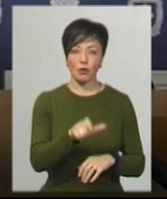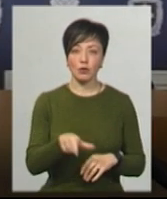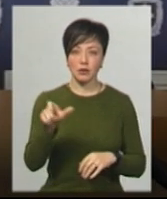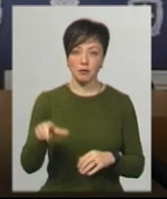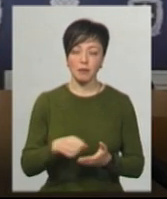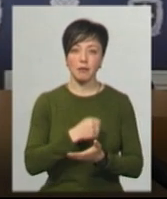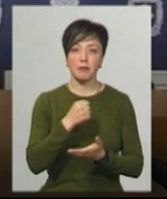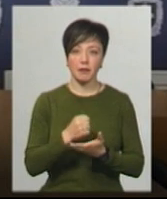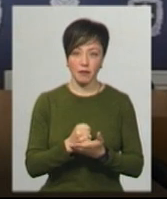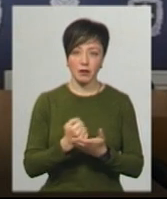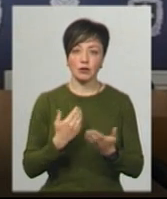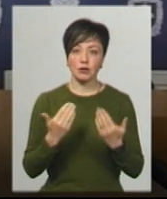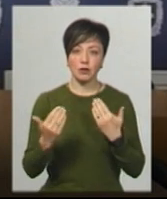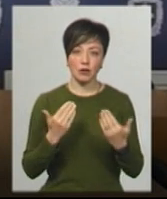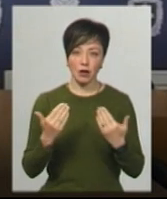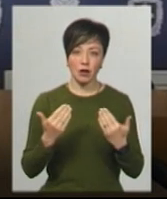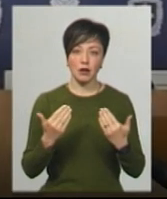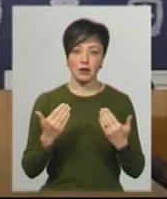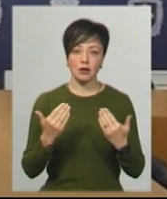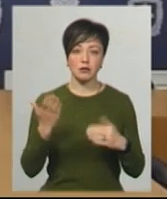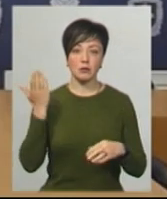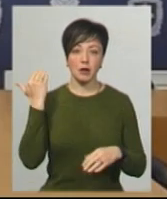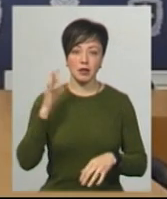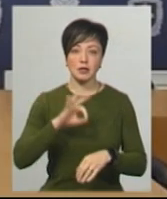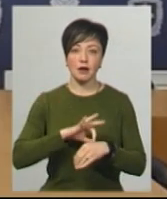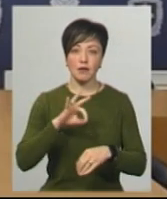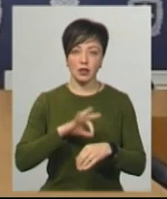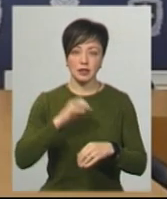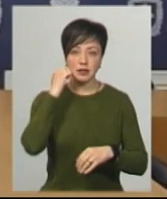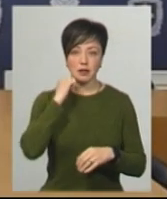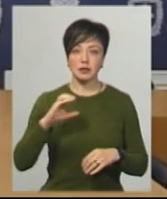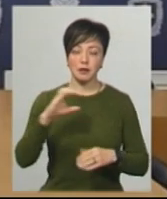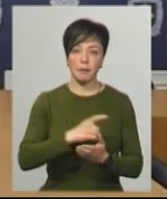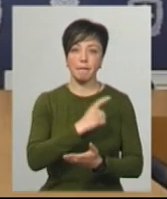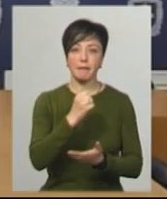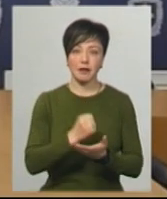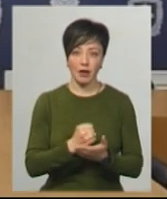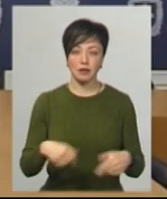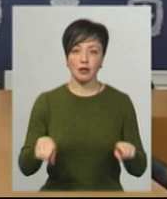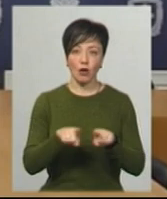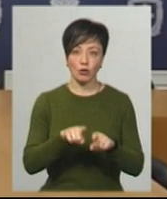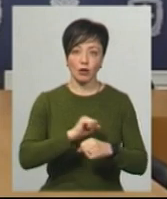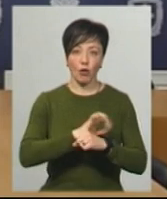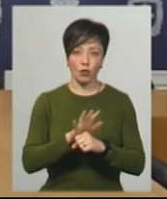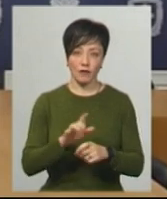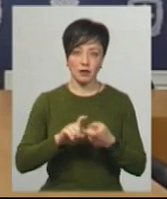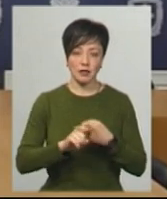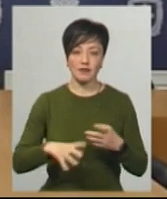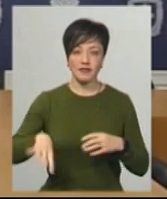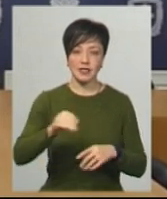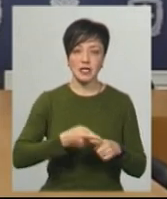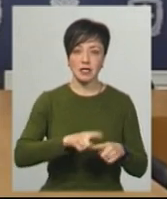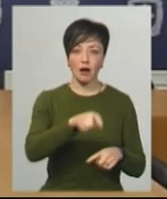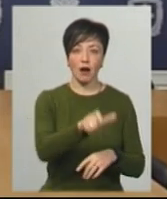контактні були з попереднім захворівшим по Старій Синяві, яким підтвердилось також COVID. Усі ці